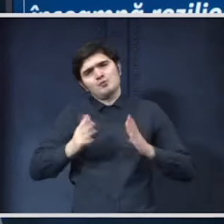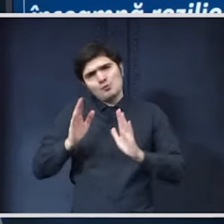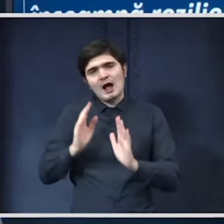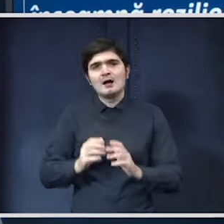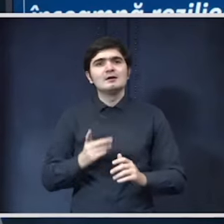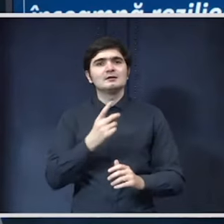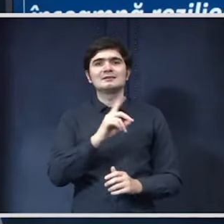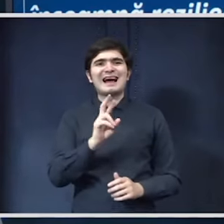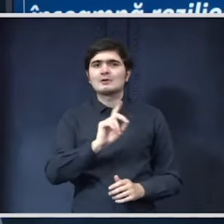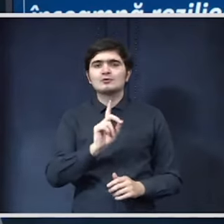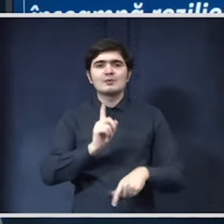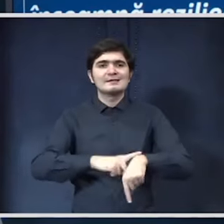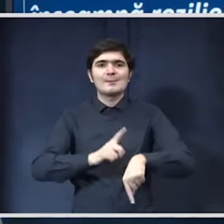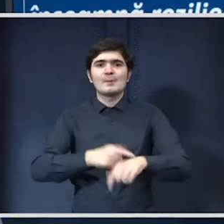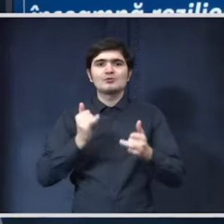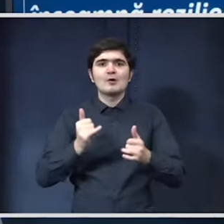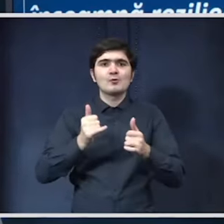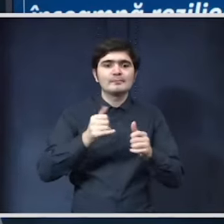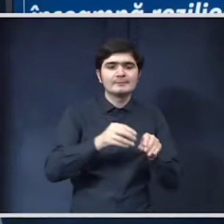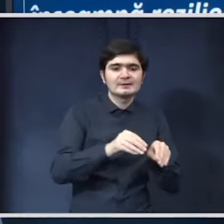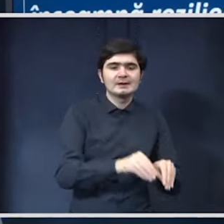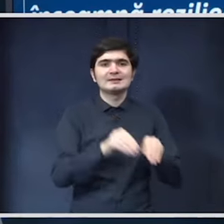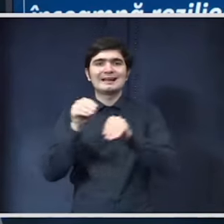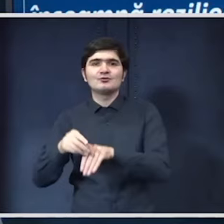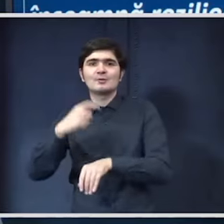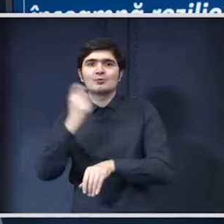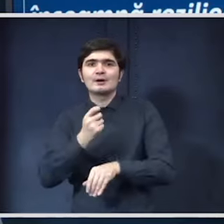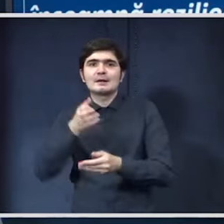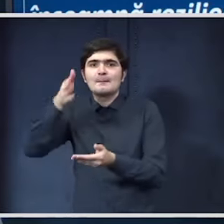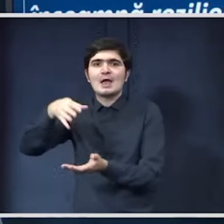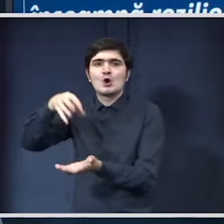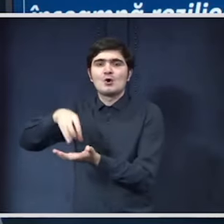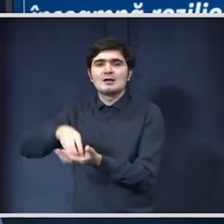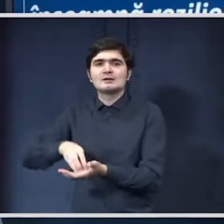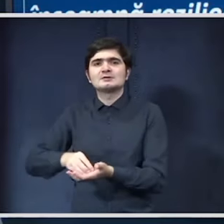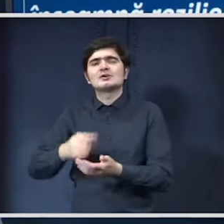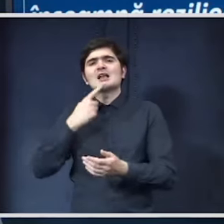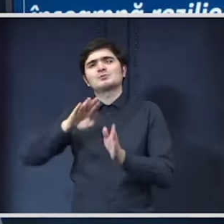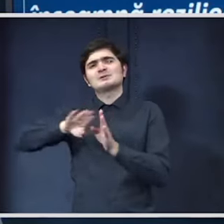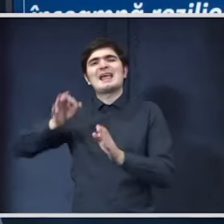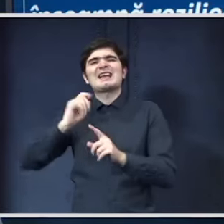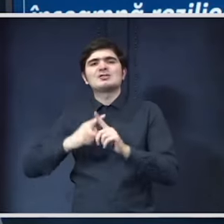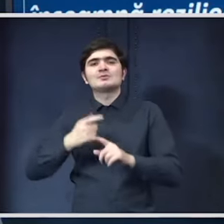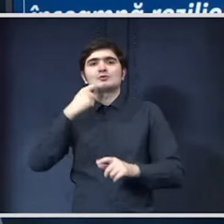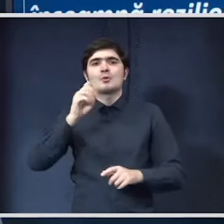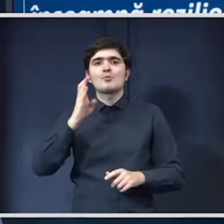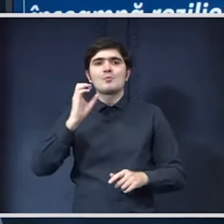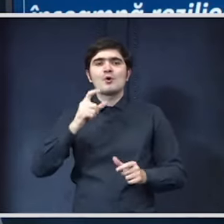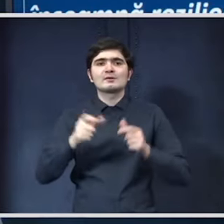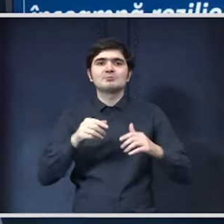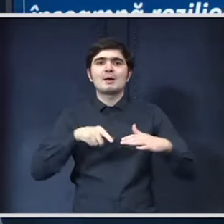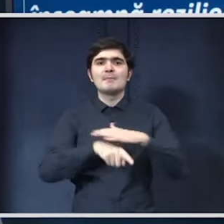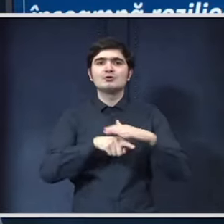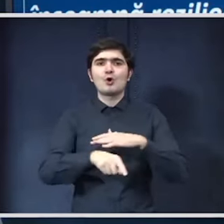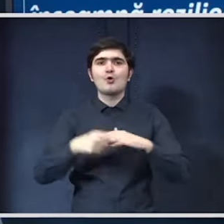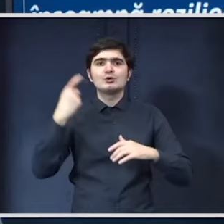momentul trecerii acum a proiectelor pe localități cu excepția nu știu așa ar vorbi de domnul Boc metroul din Cluj este în